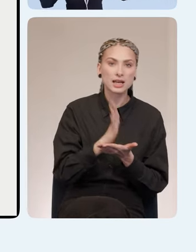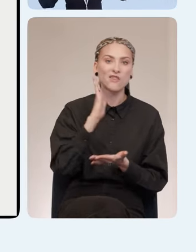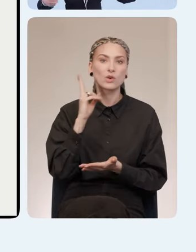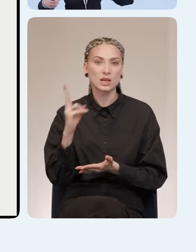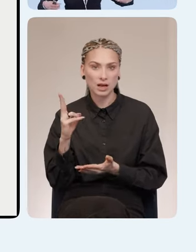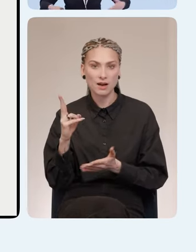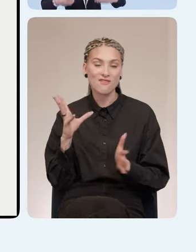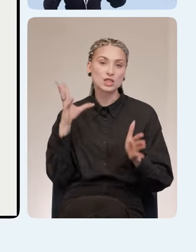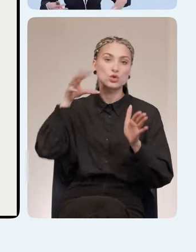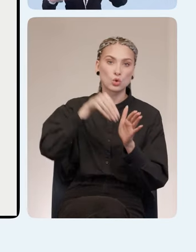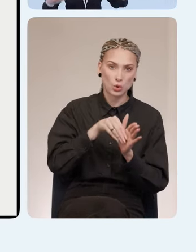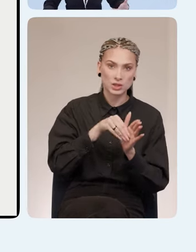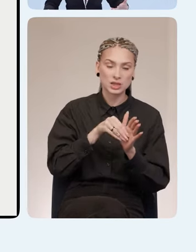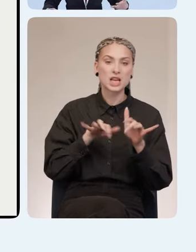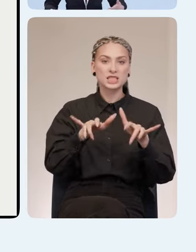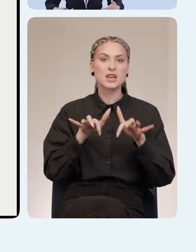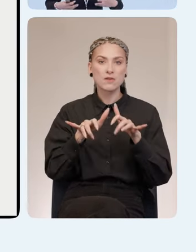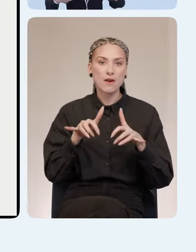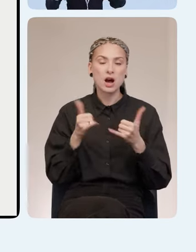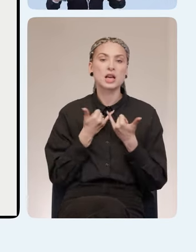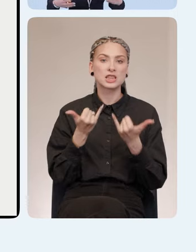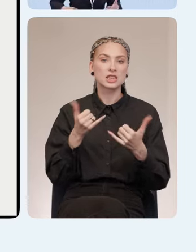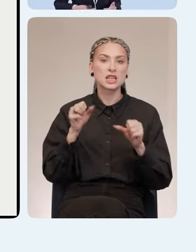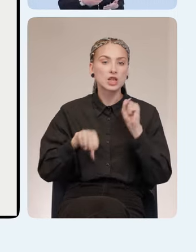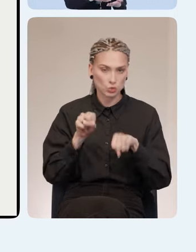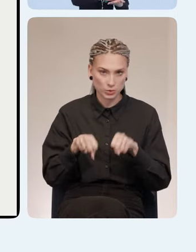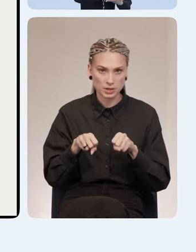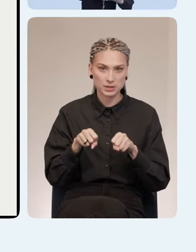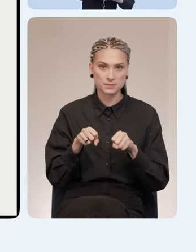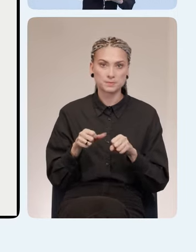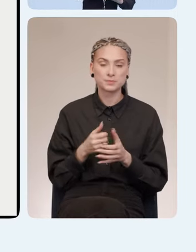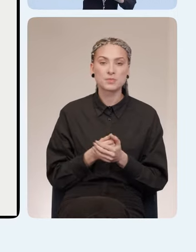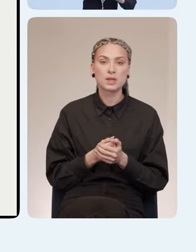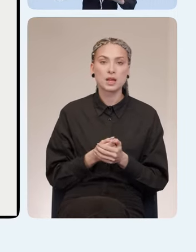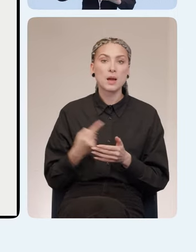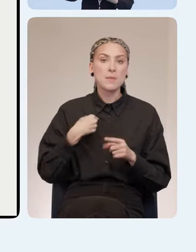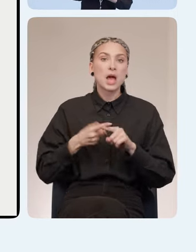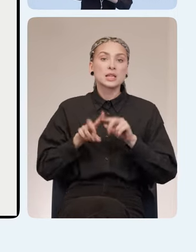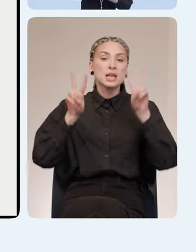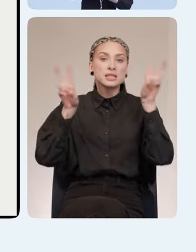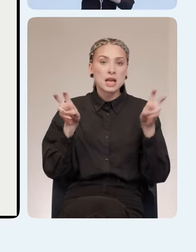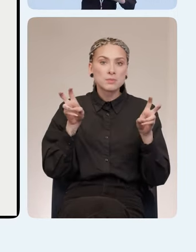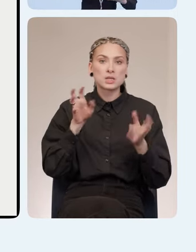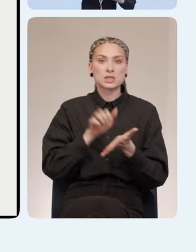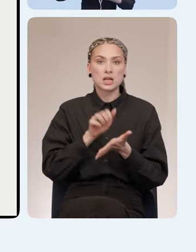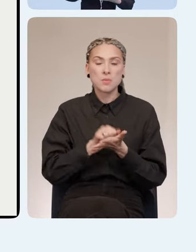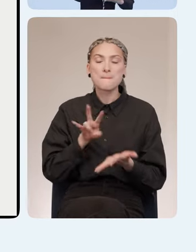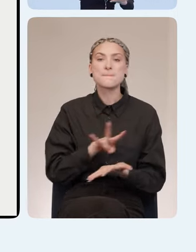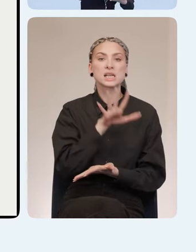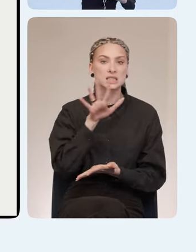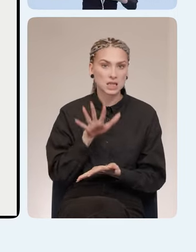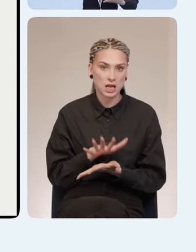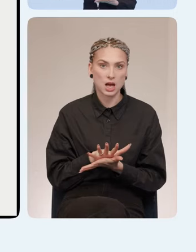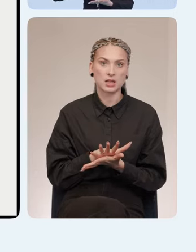встроена цифровая доступность. То есть мы этой темой занимаемся на постоянной основе.